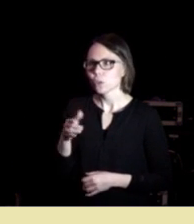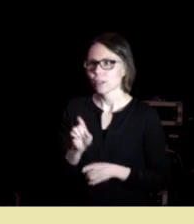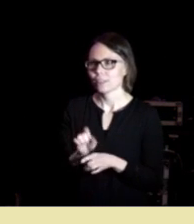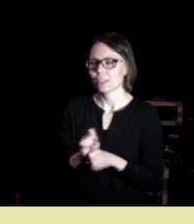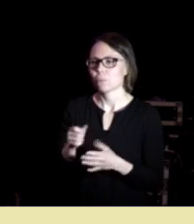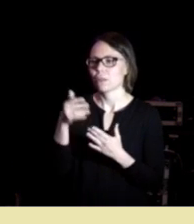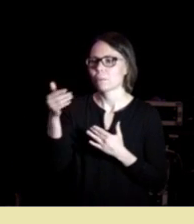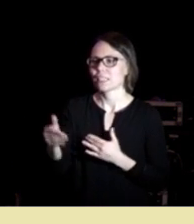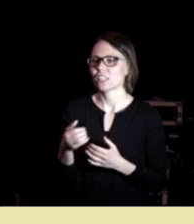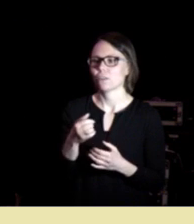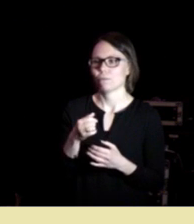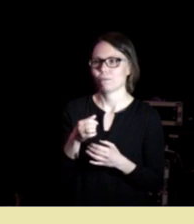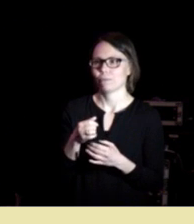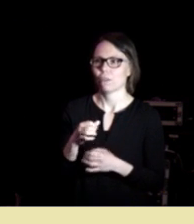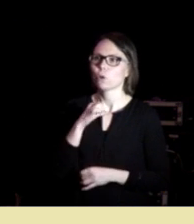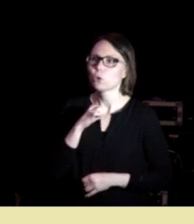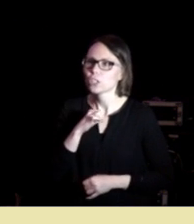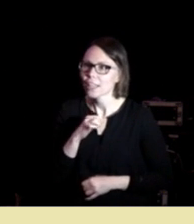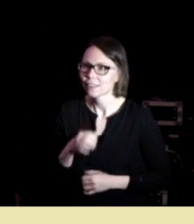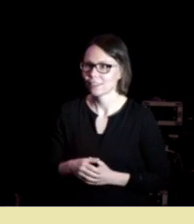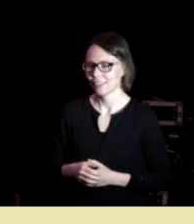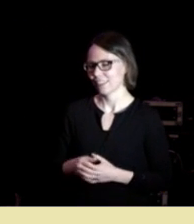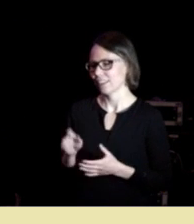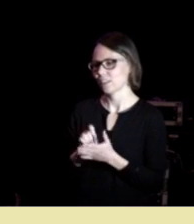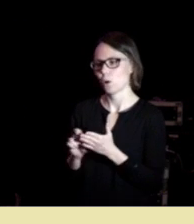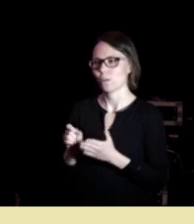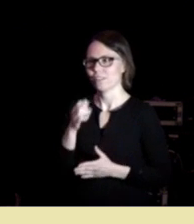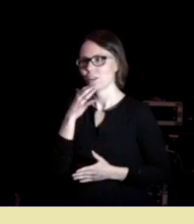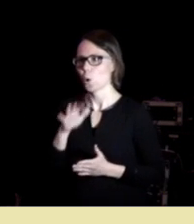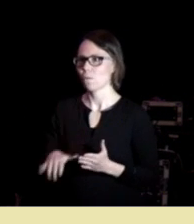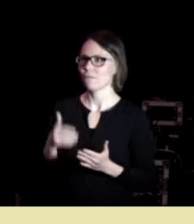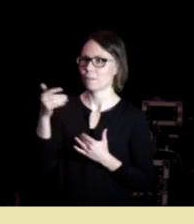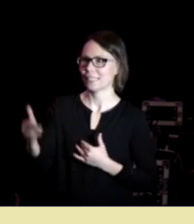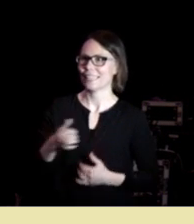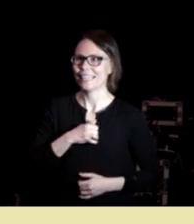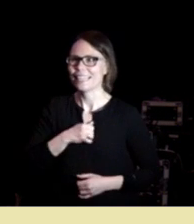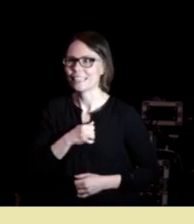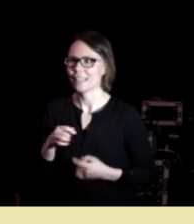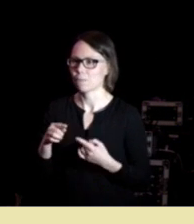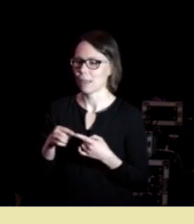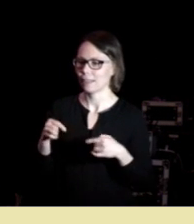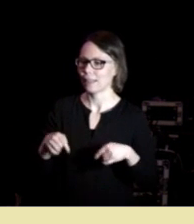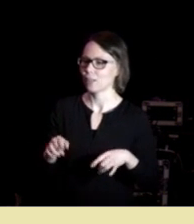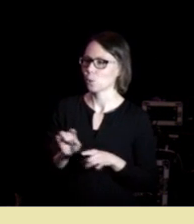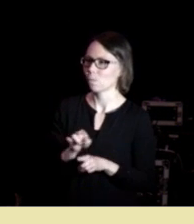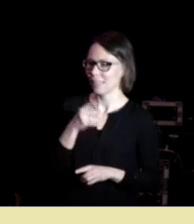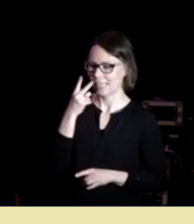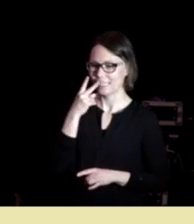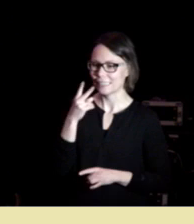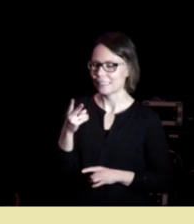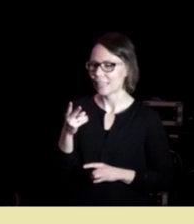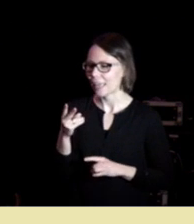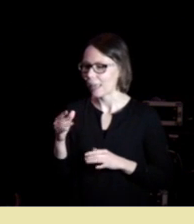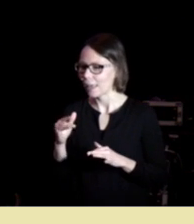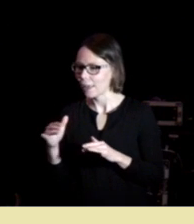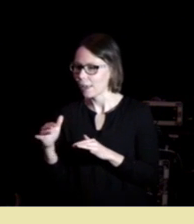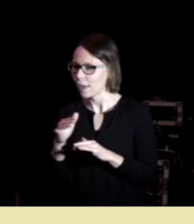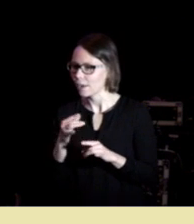forbrytelser. Jeg skal egentlig ikke snakke om fremtidens lidelser, jeg skal snakke om noe av det som vi ser i emning.